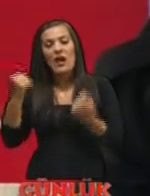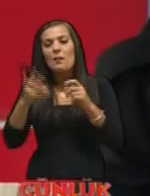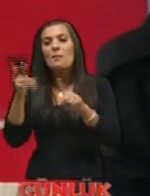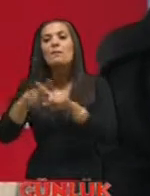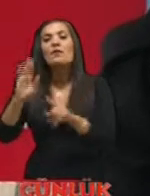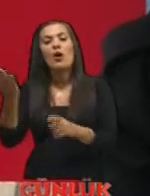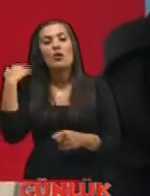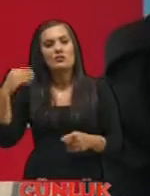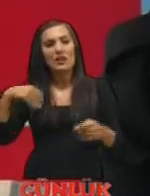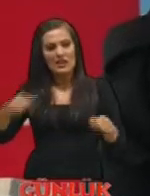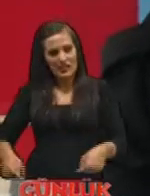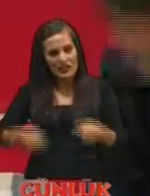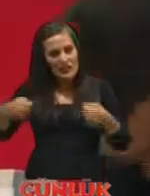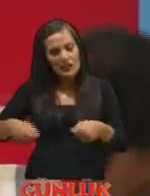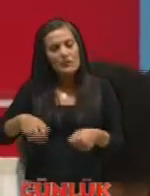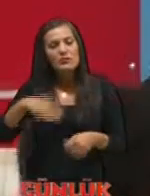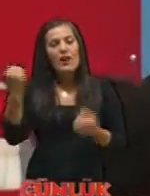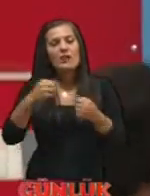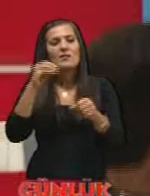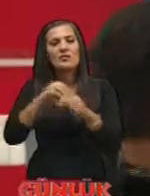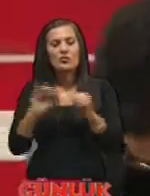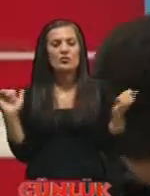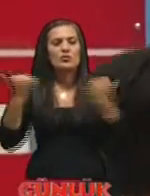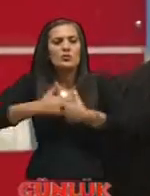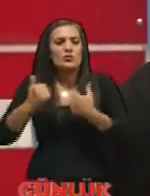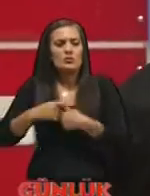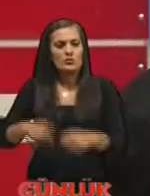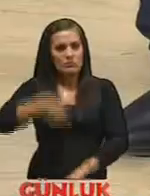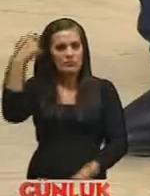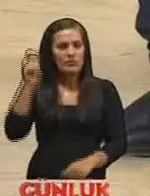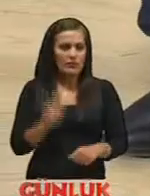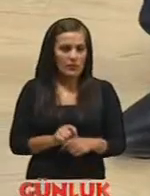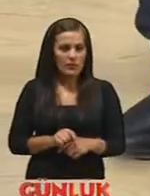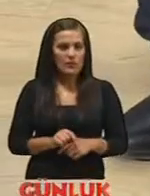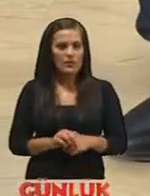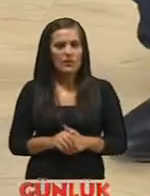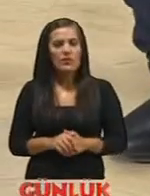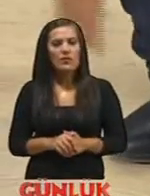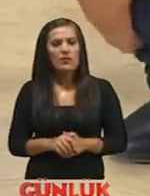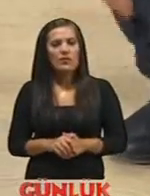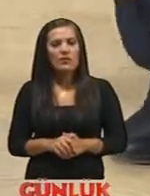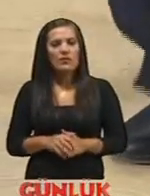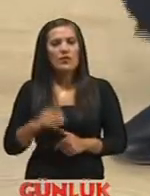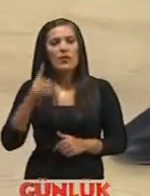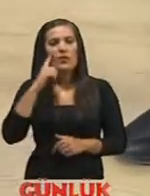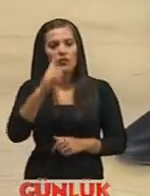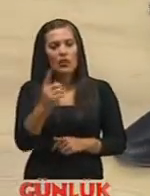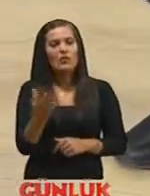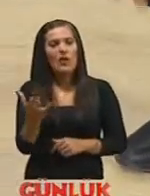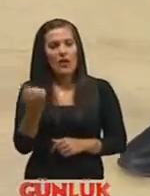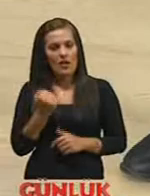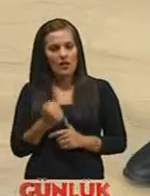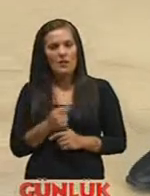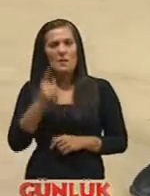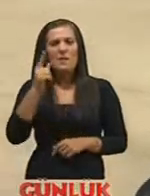binmeden önce bunları giyip aracın içerisinde Nomex'in üst kısmına ve oradan ha evet görüntülerimiz de aldık bir